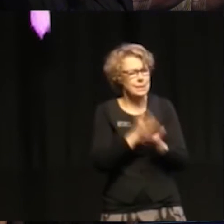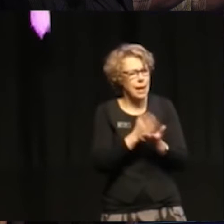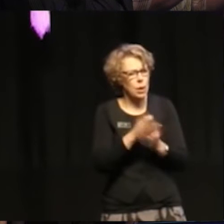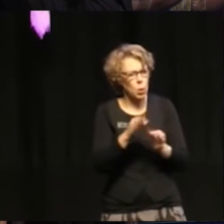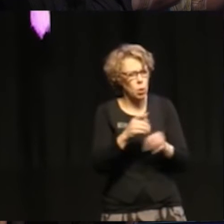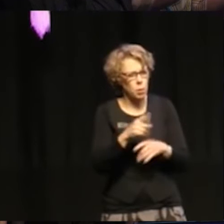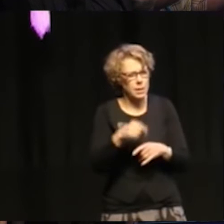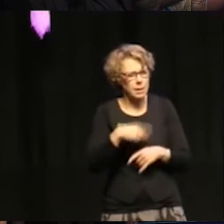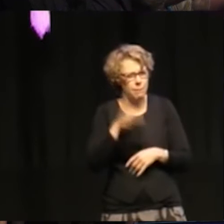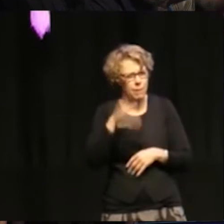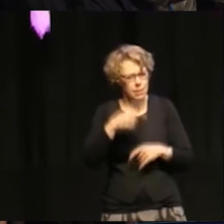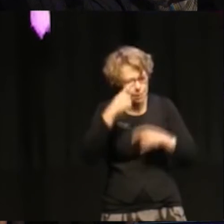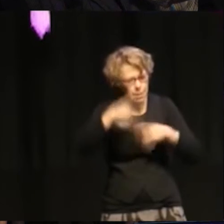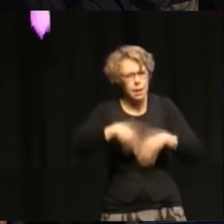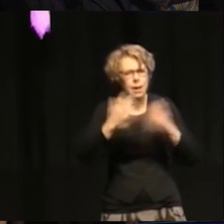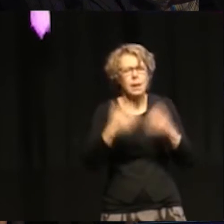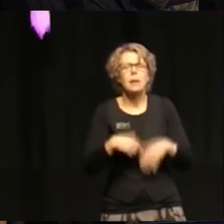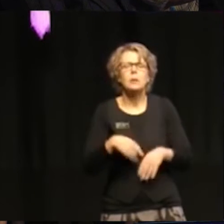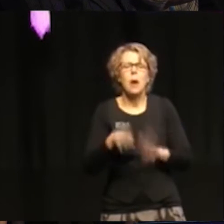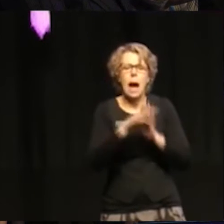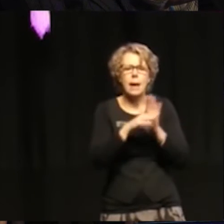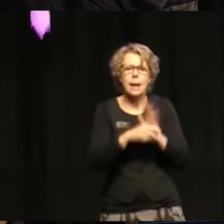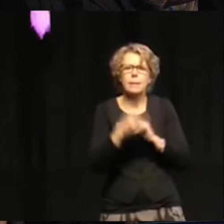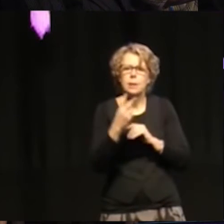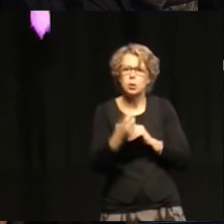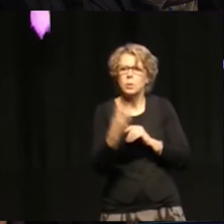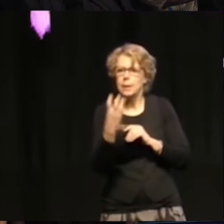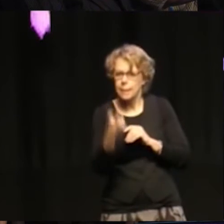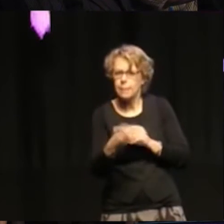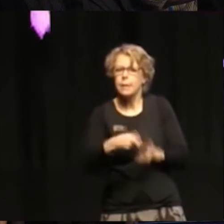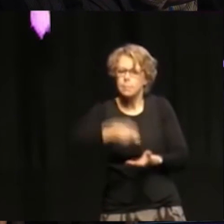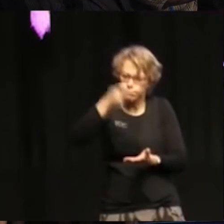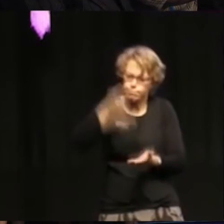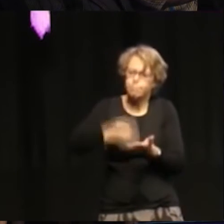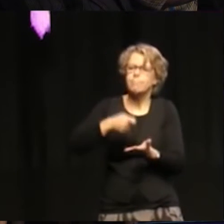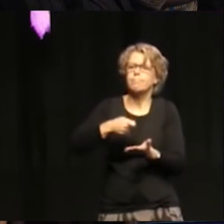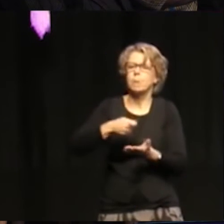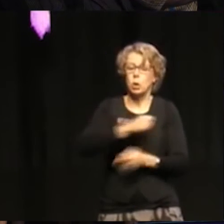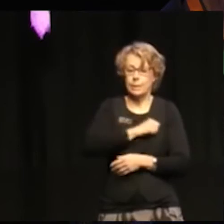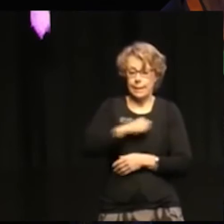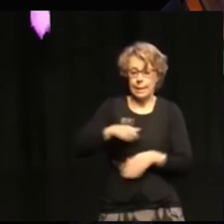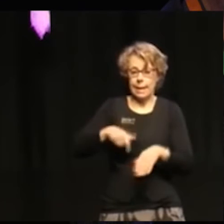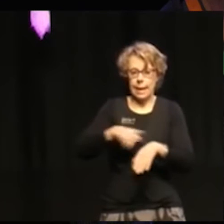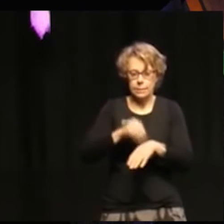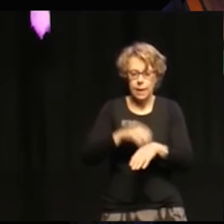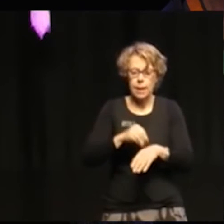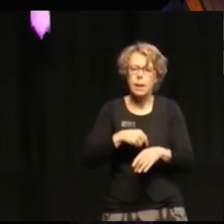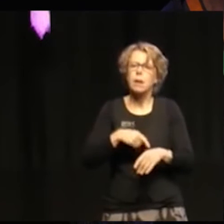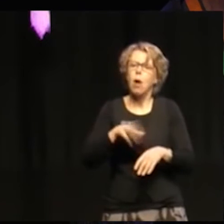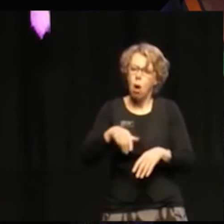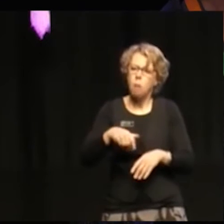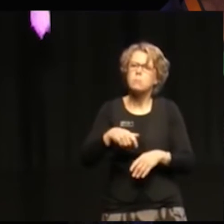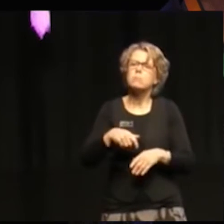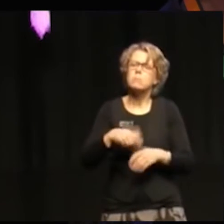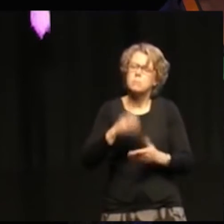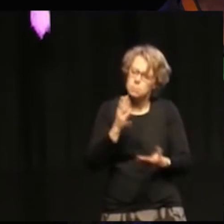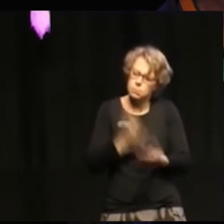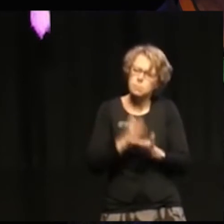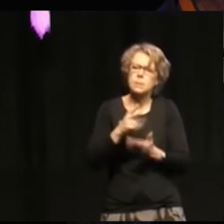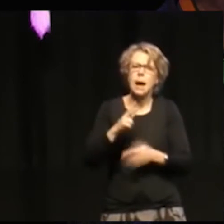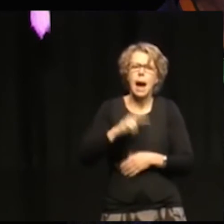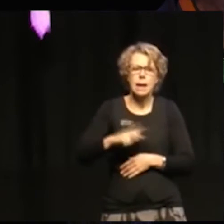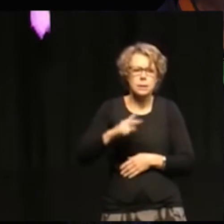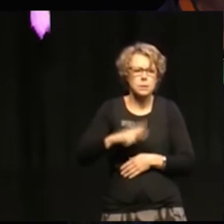Agenda 2030 togs så beslöt regeringen i Sverige att ansvaret för dess